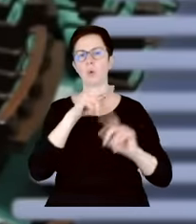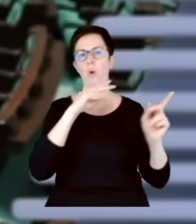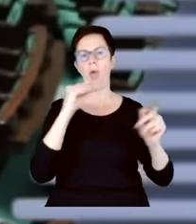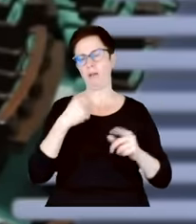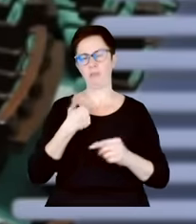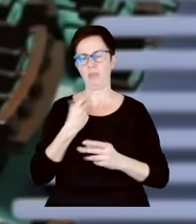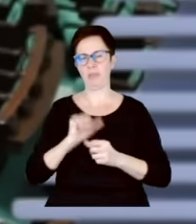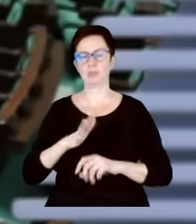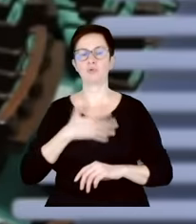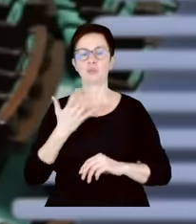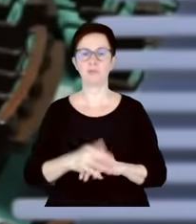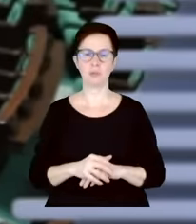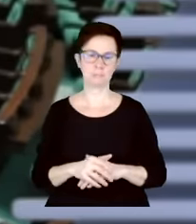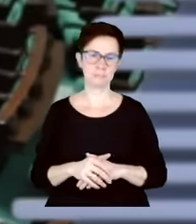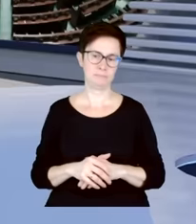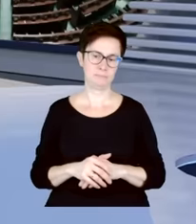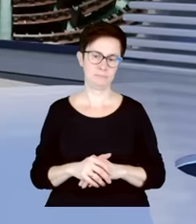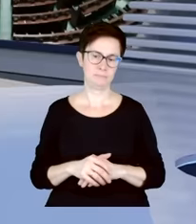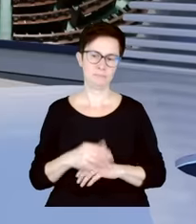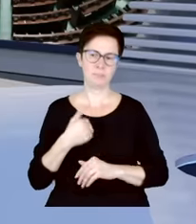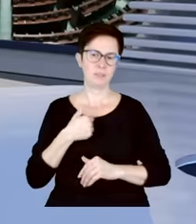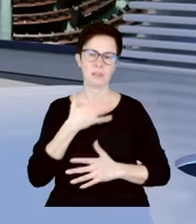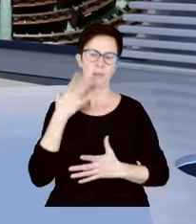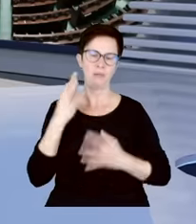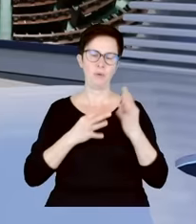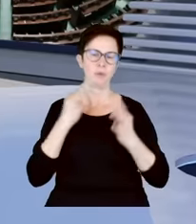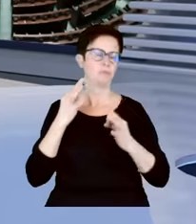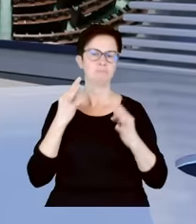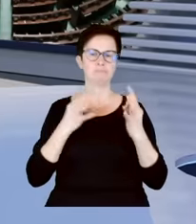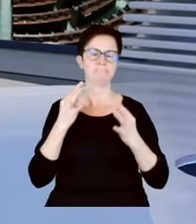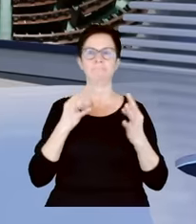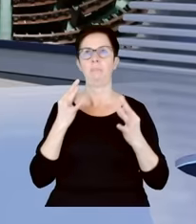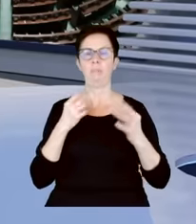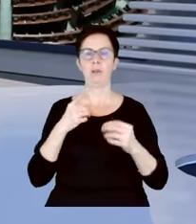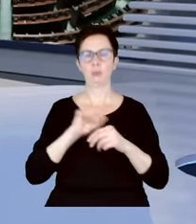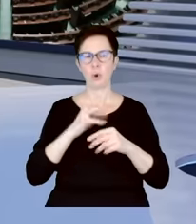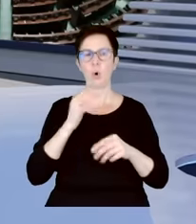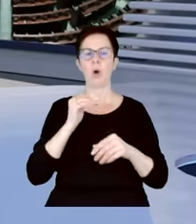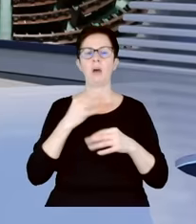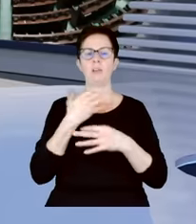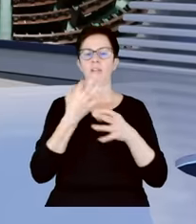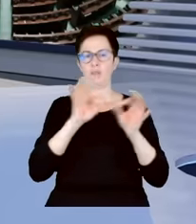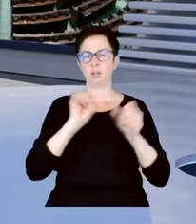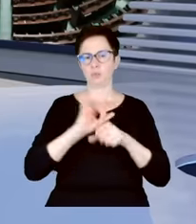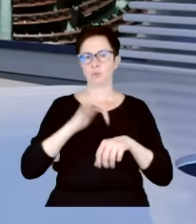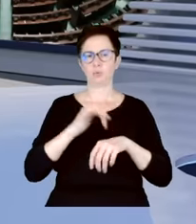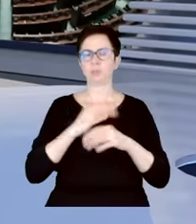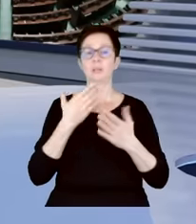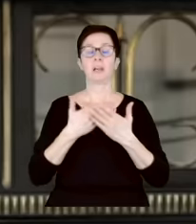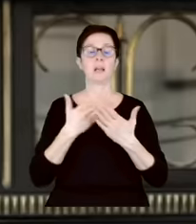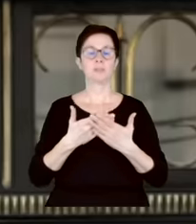Szanowni Państwo, ja nie mam wątpliwości co do tego, że to łaskawienie było skuteczne. Dlatego, że właśnie z tego faktu, że